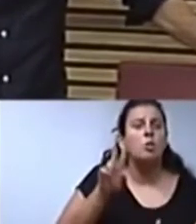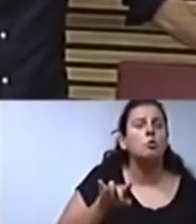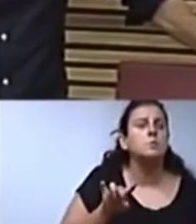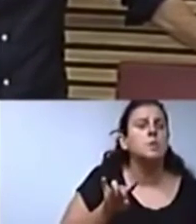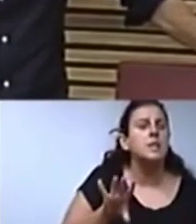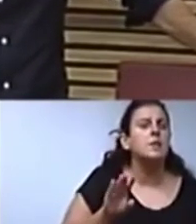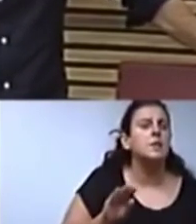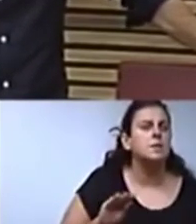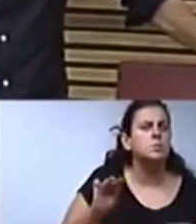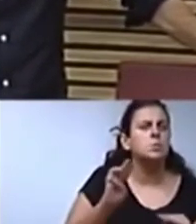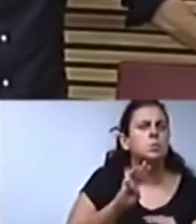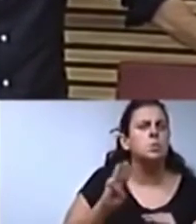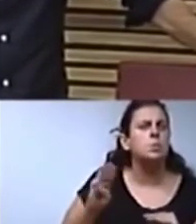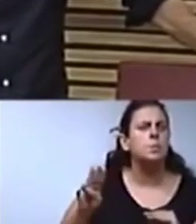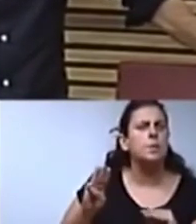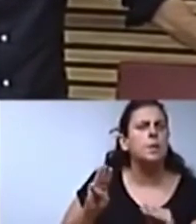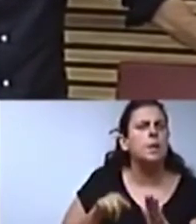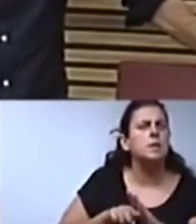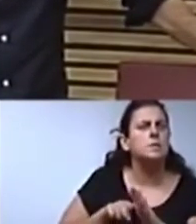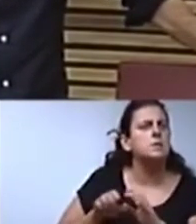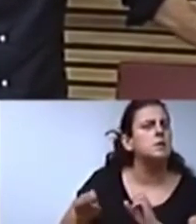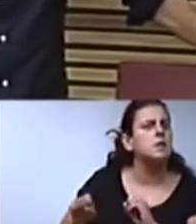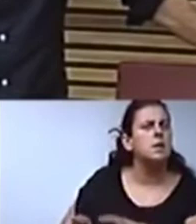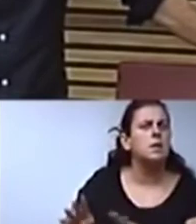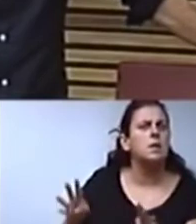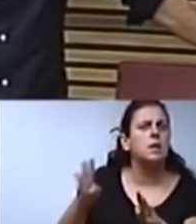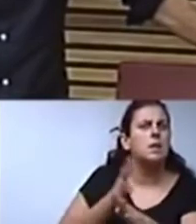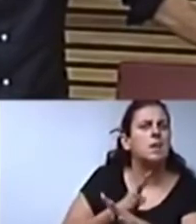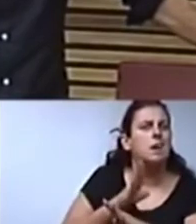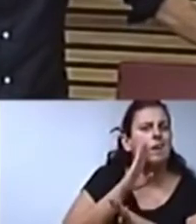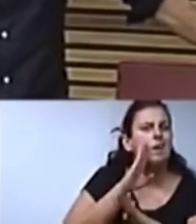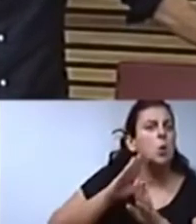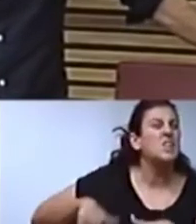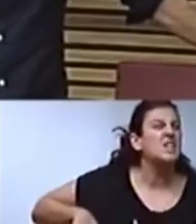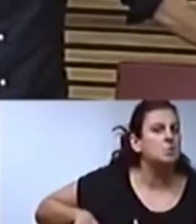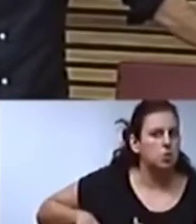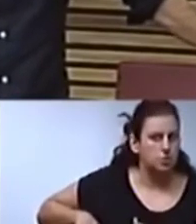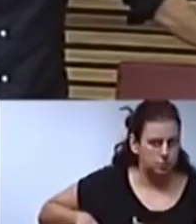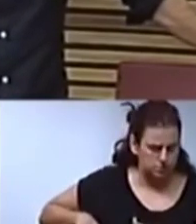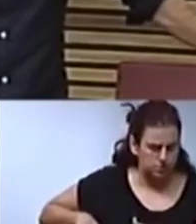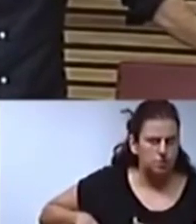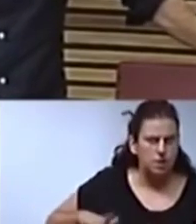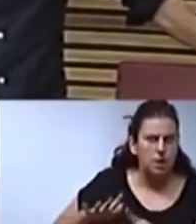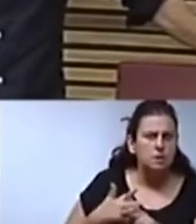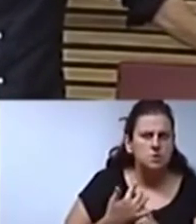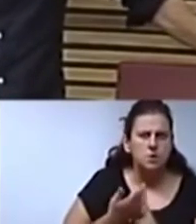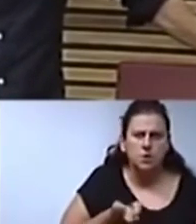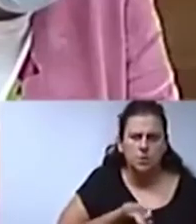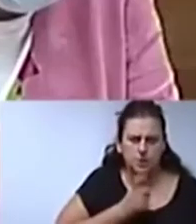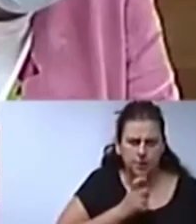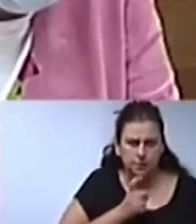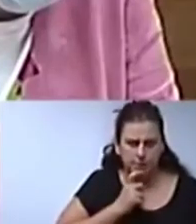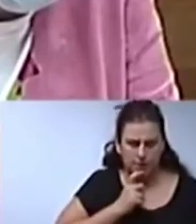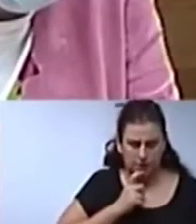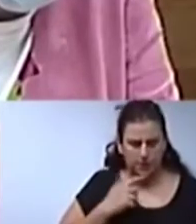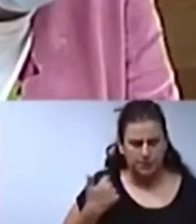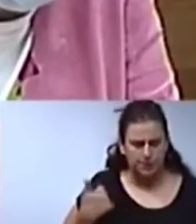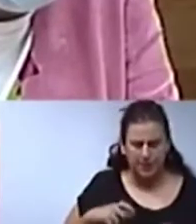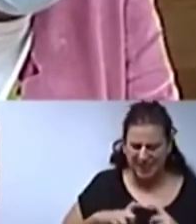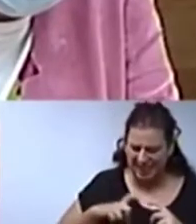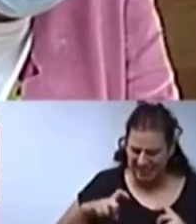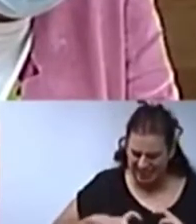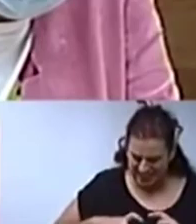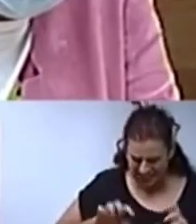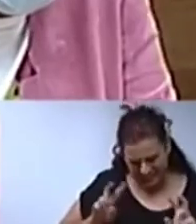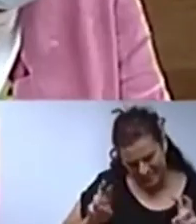2015 quan el seu partit va abandonar la gestió? No. L'últim. L'últim. És complicat. És complicat i ser del forat.